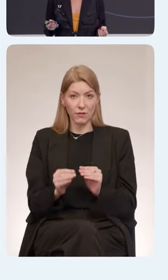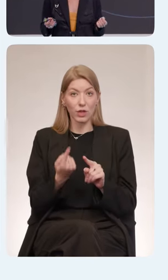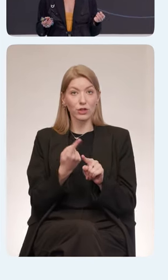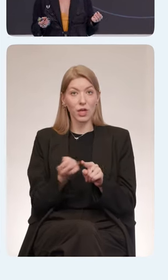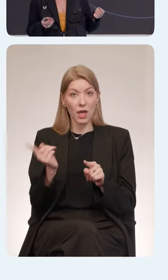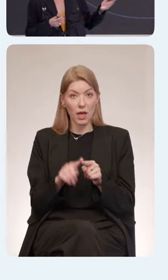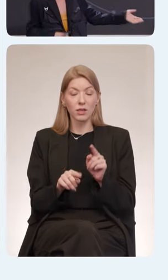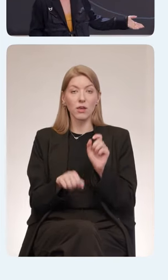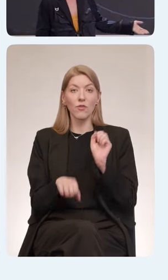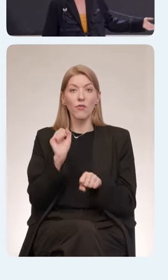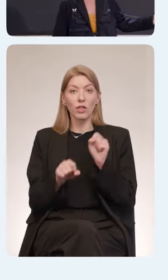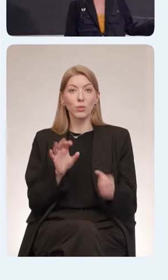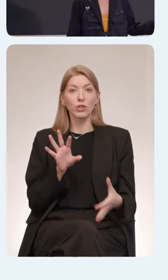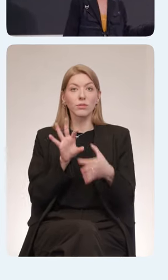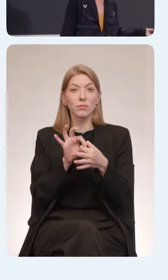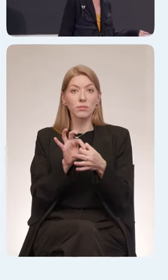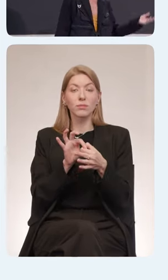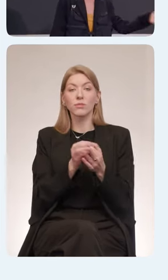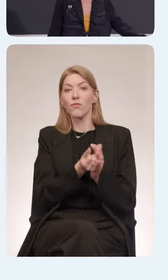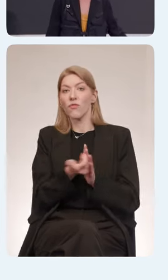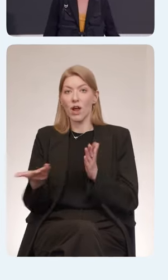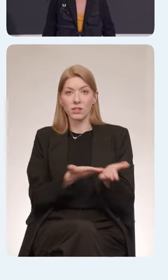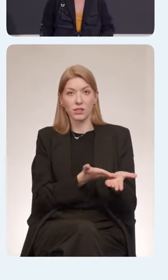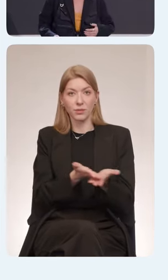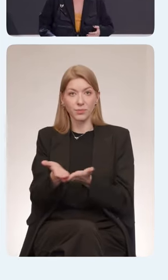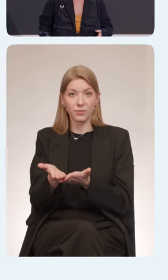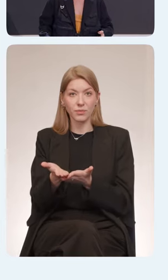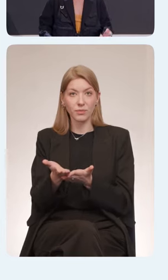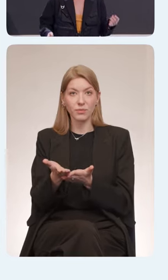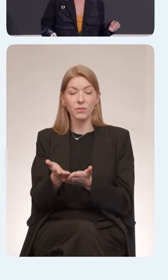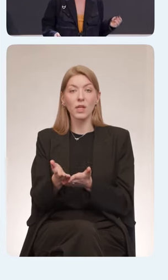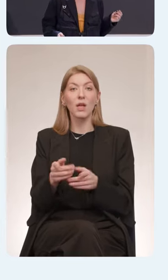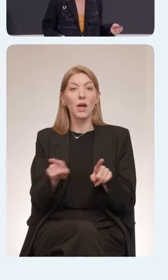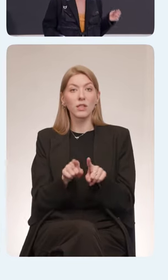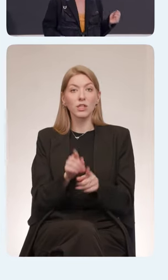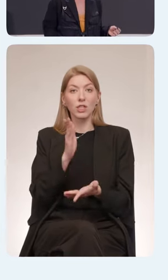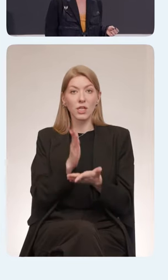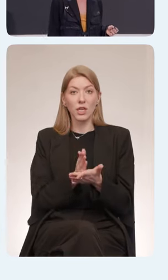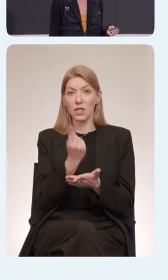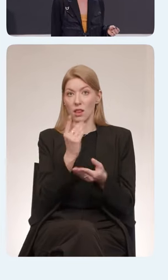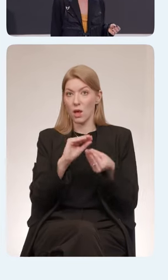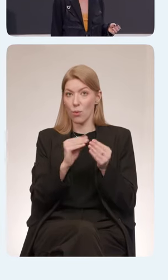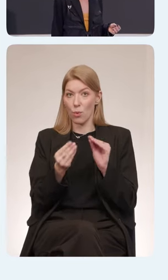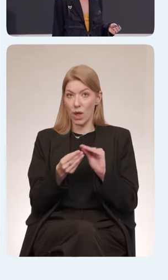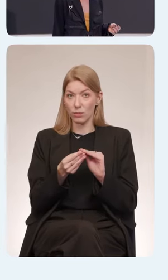Да, это правда. Весь потребительский опыт должен быть доступен. Но есть одна небольшая проблема.